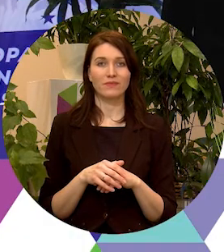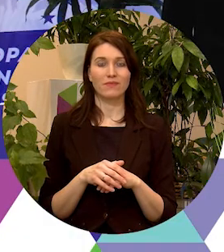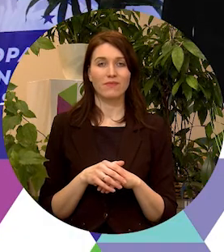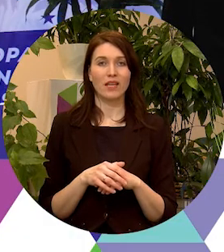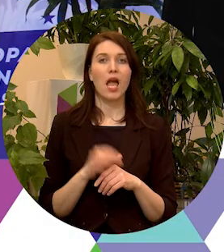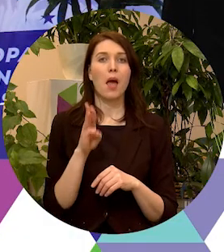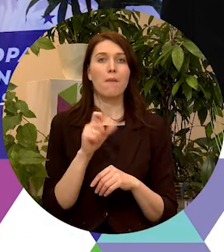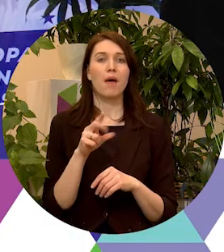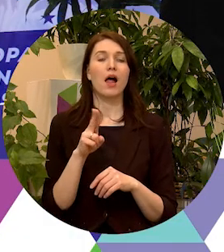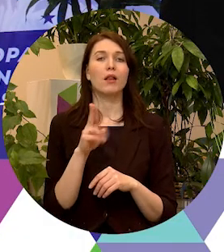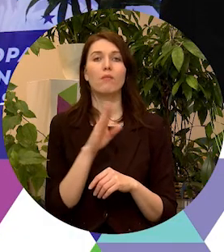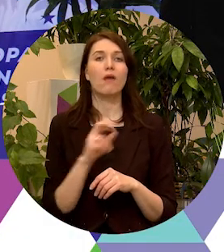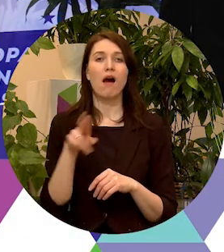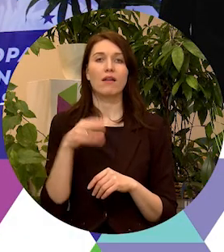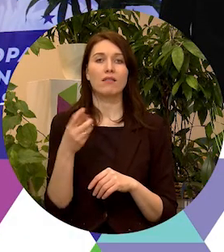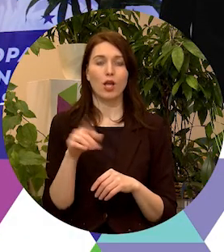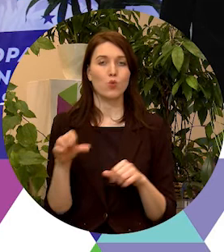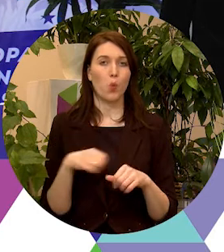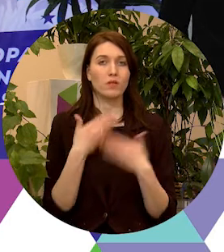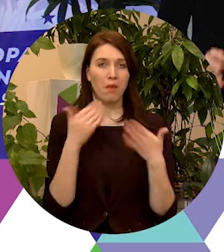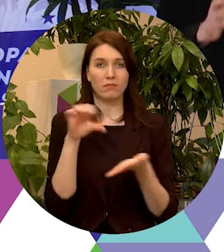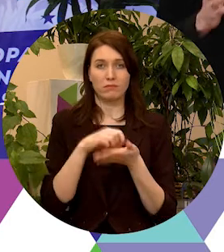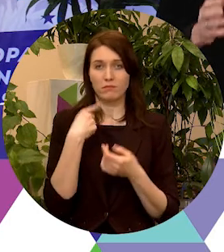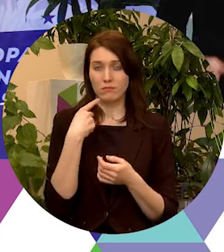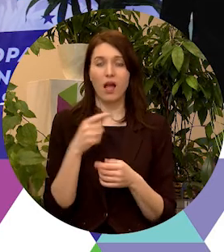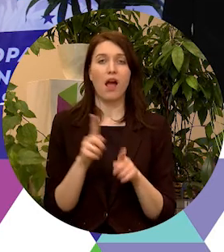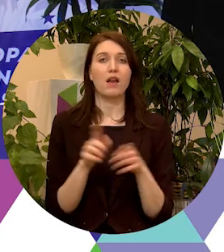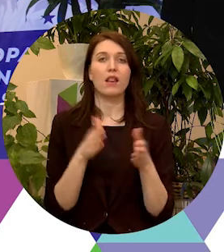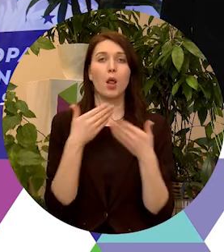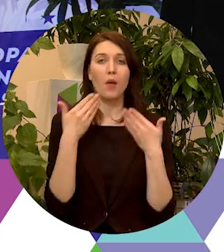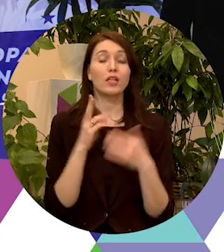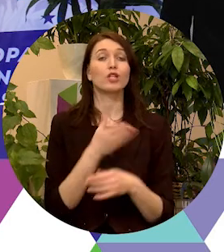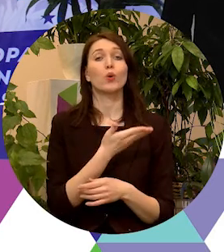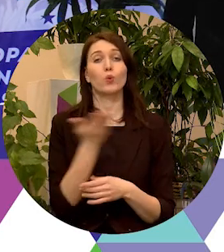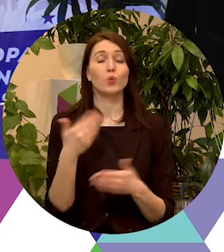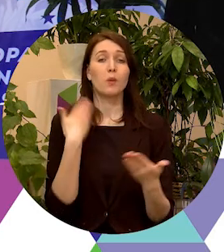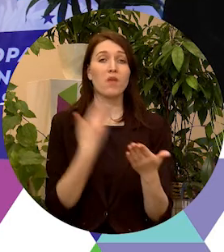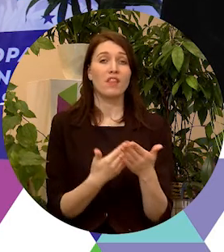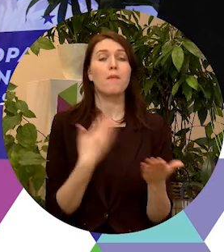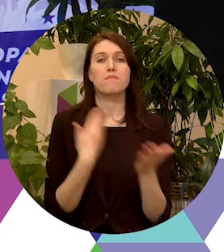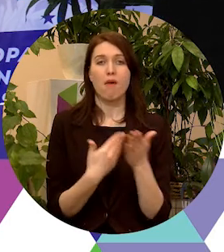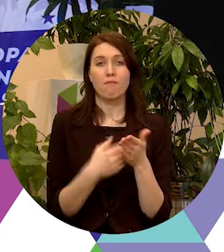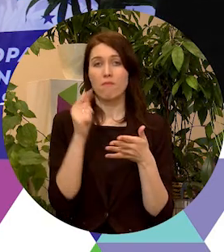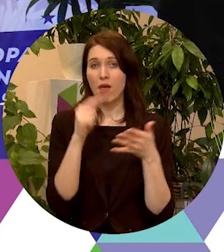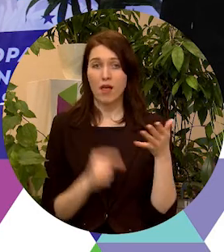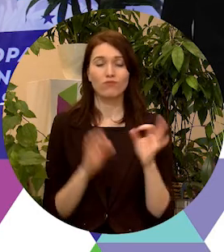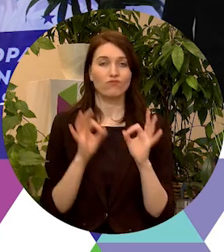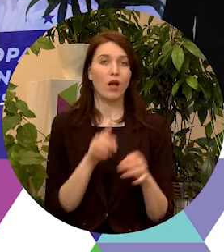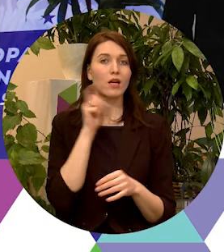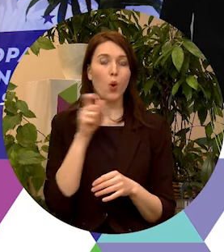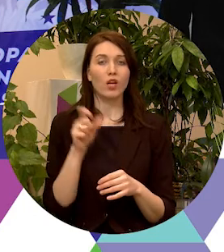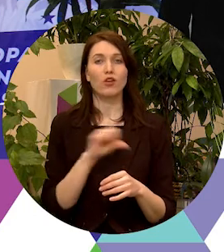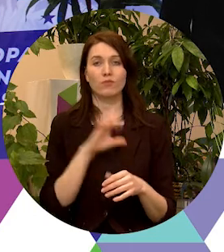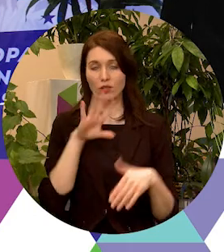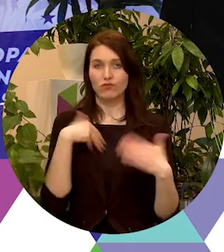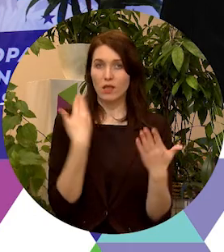Melbārds, kundze, paldies par jūsu uzrunumu. Paldies arī, ka jūs piedāvājat šos piemērs, ka patiešām jauniešu inestitīvām